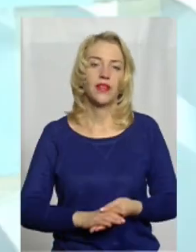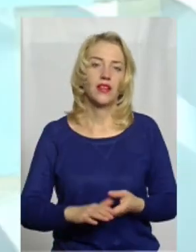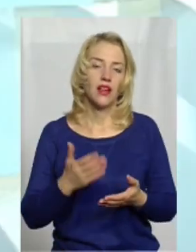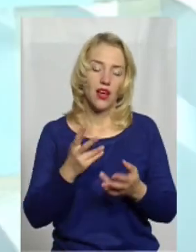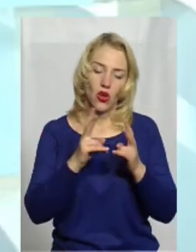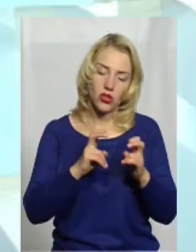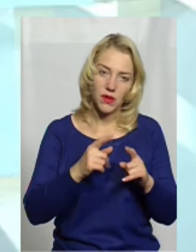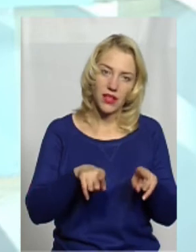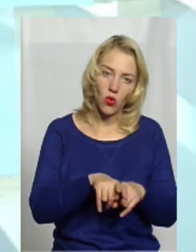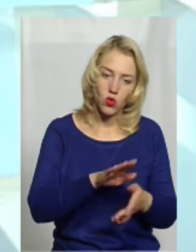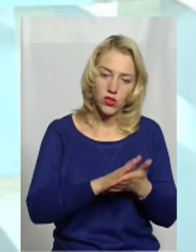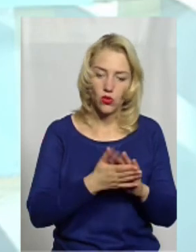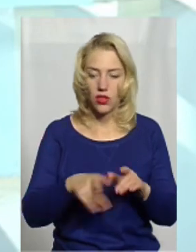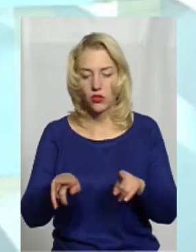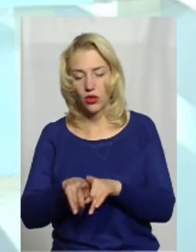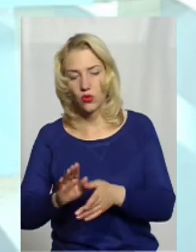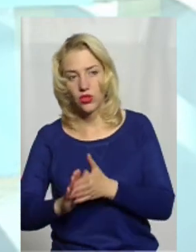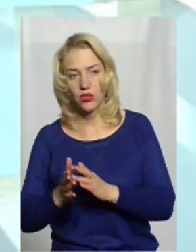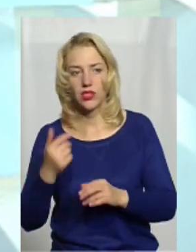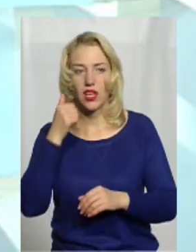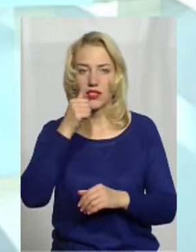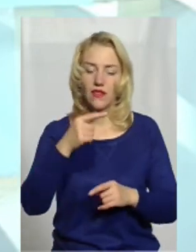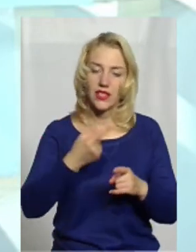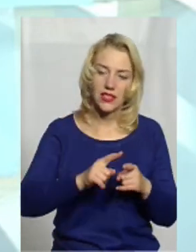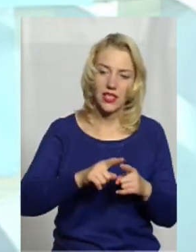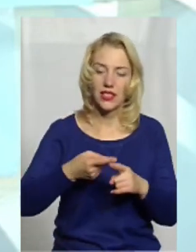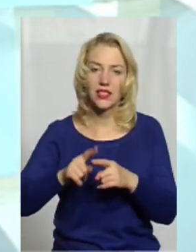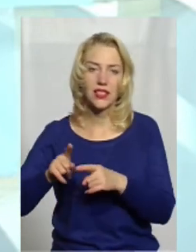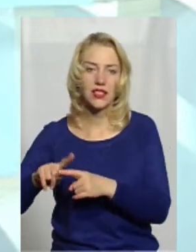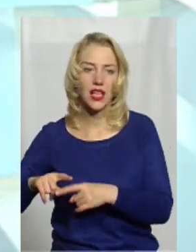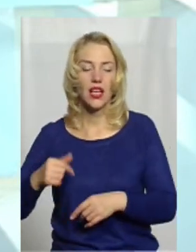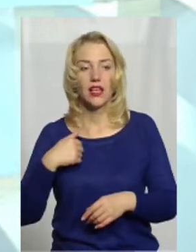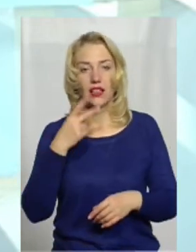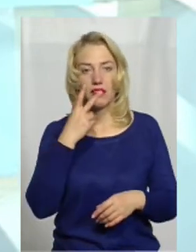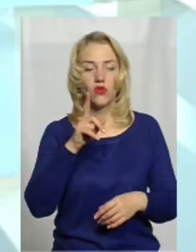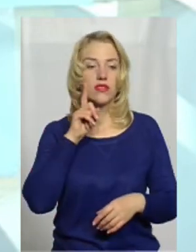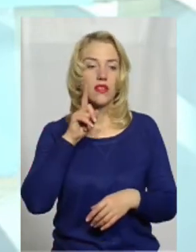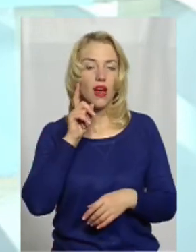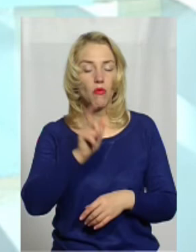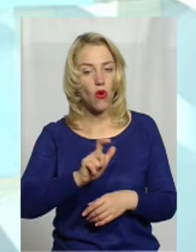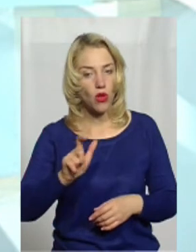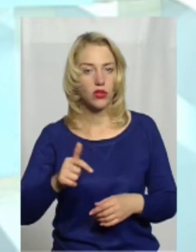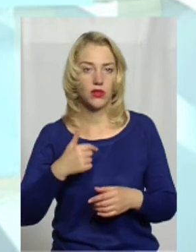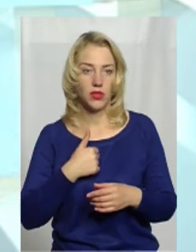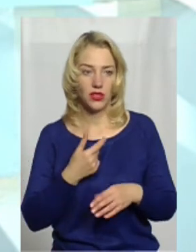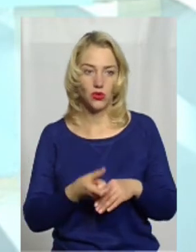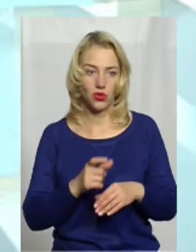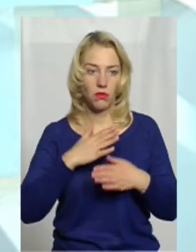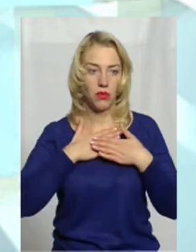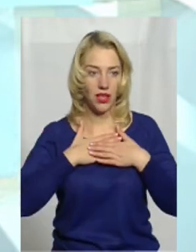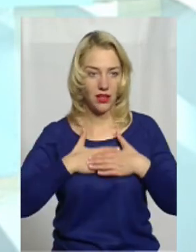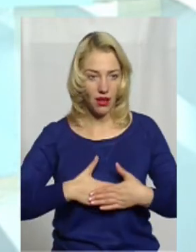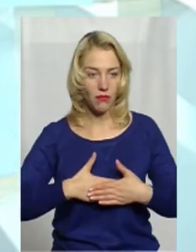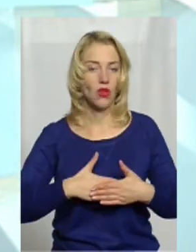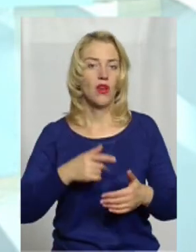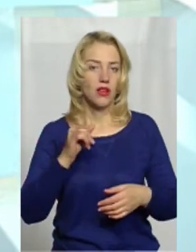розбирали, ми цю ситуацію розбирали, а ми завтра хочемо це, ми це, ми це. І от я дивлюсь на цю молодь, і мені приємно, і